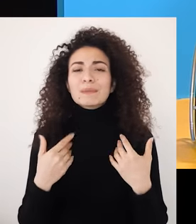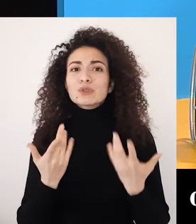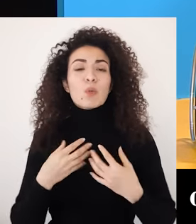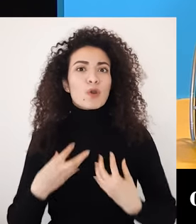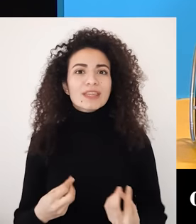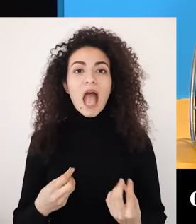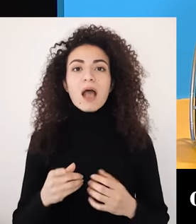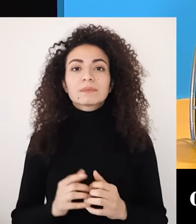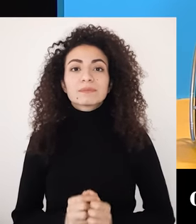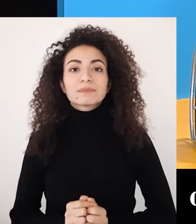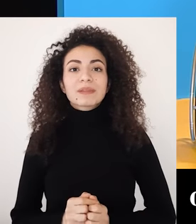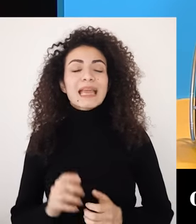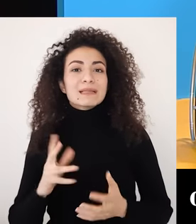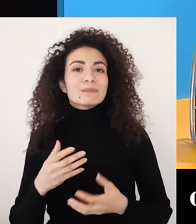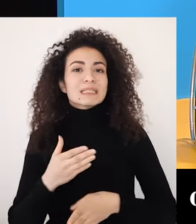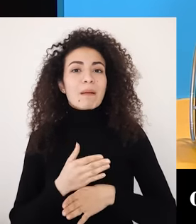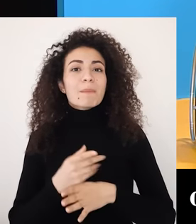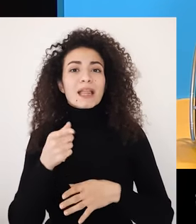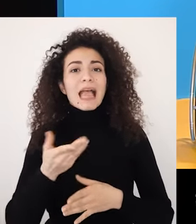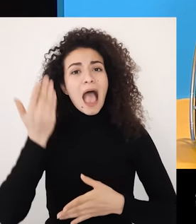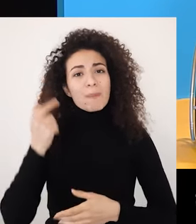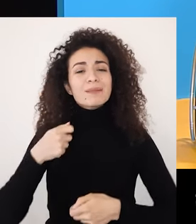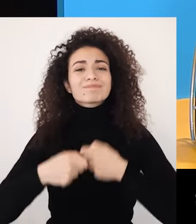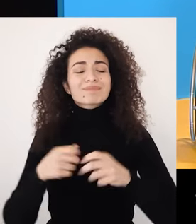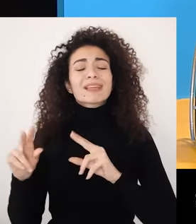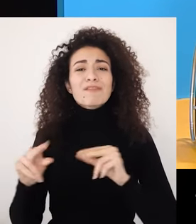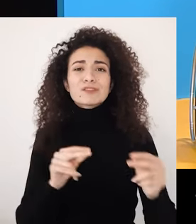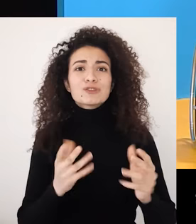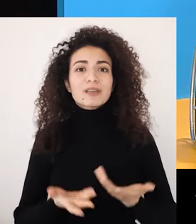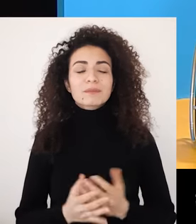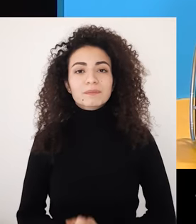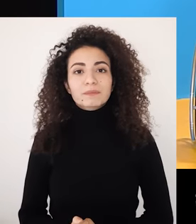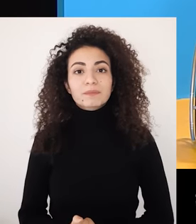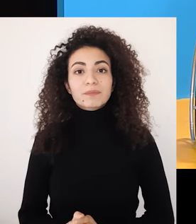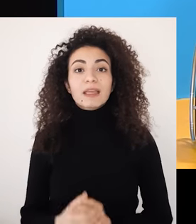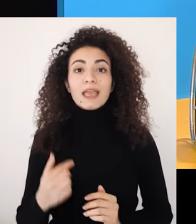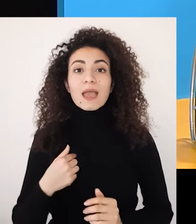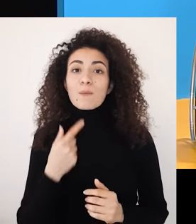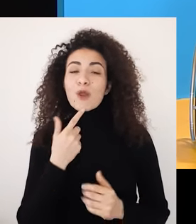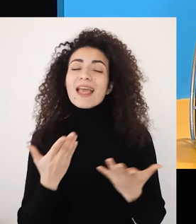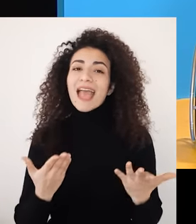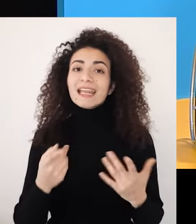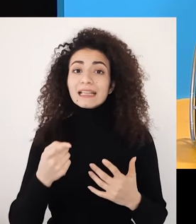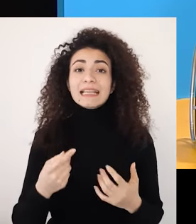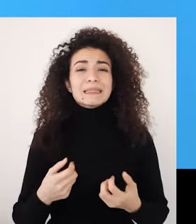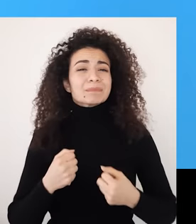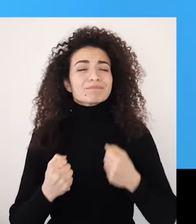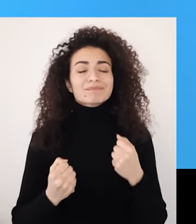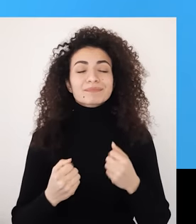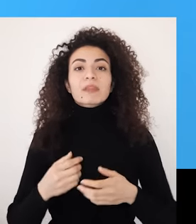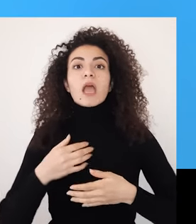جوانب من شخصيتها أو تنزعجوا من تجارب مرت فيها تعكس خبرات مؤلمة مريتوا فيها بدوركم